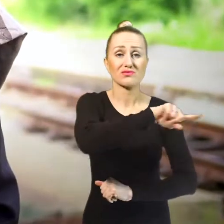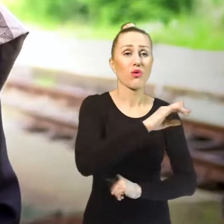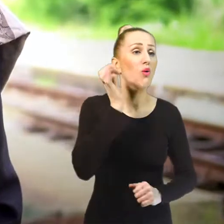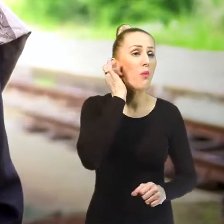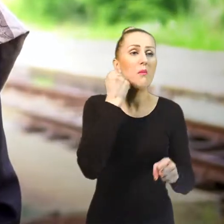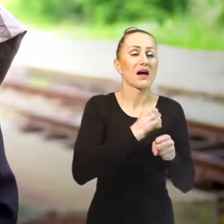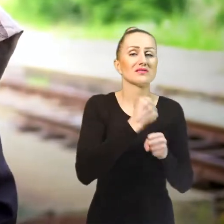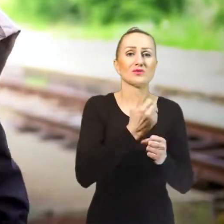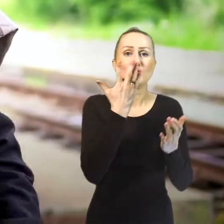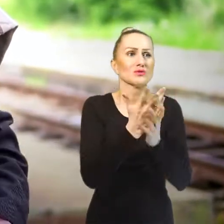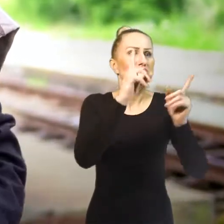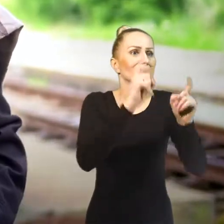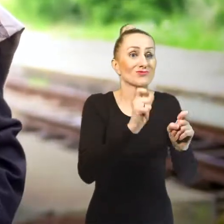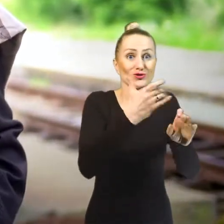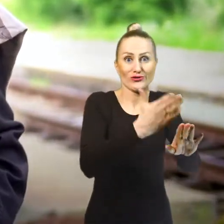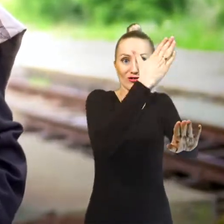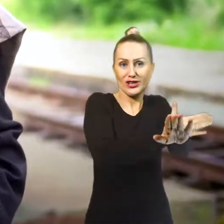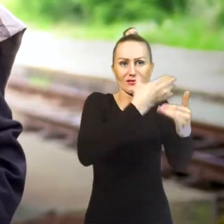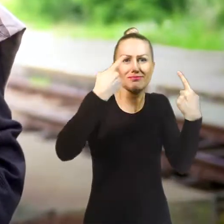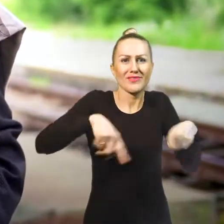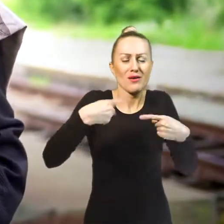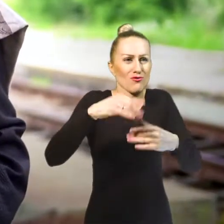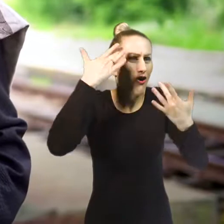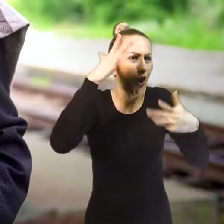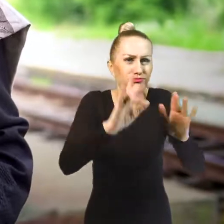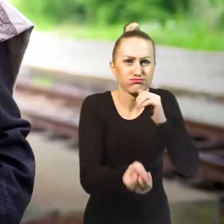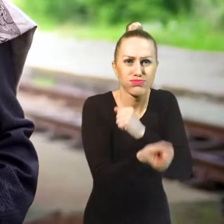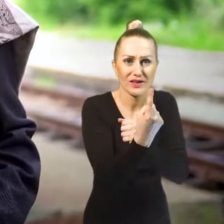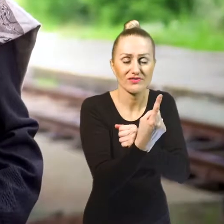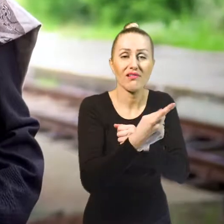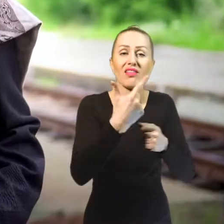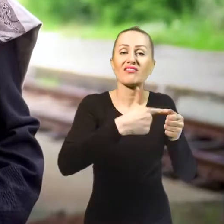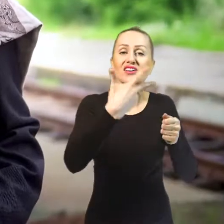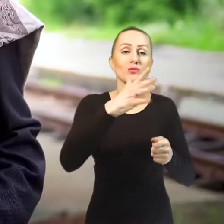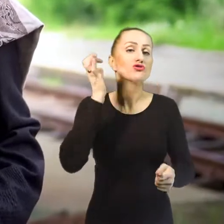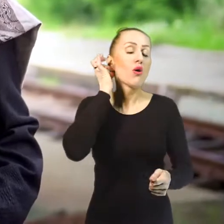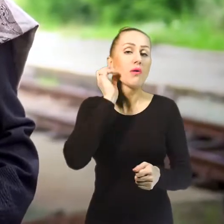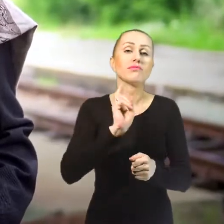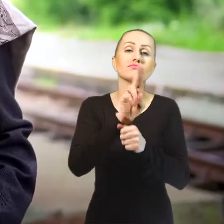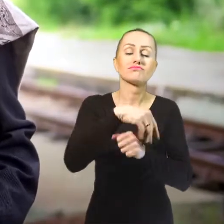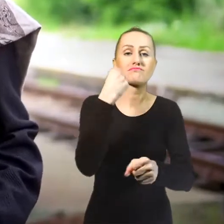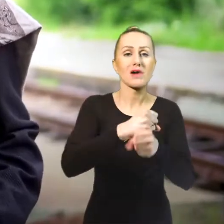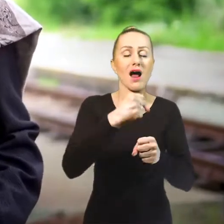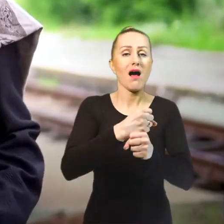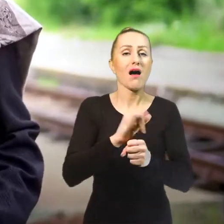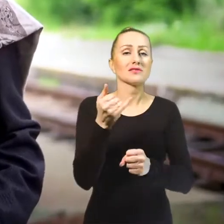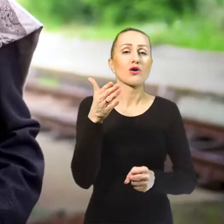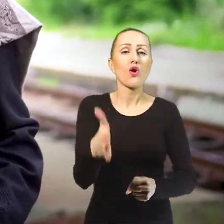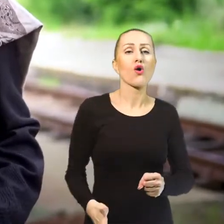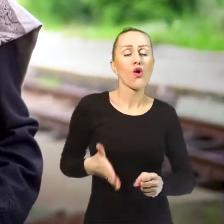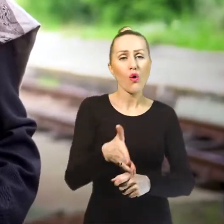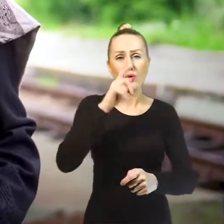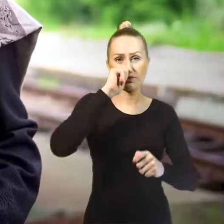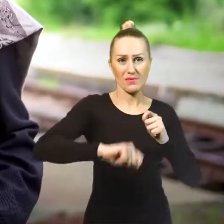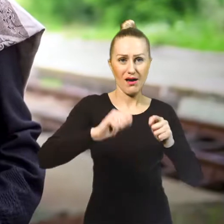Zatrudniano je przy pracach, które wcześniej były im obce. 25 kobiet zatrudniono np. w charakterze